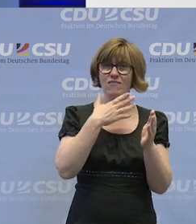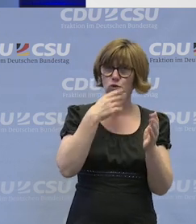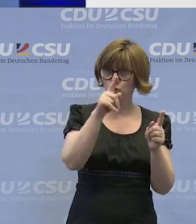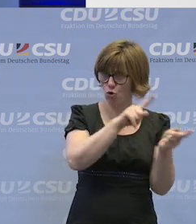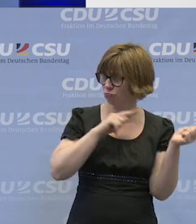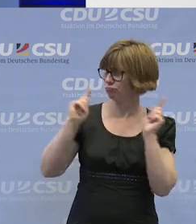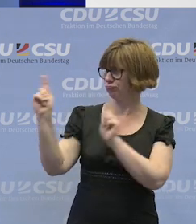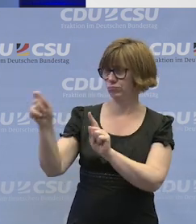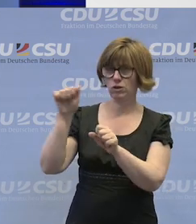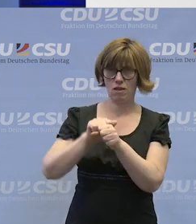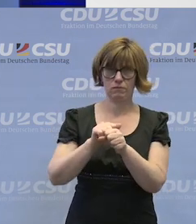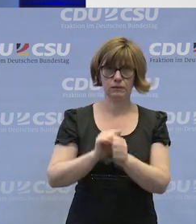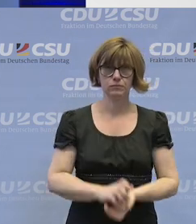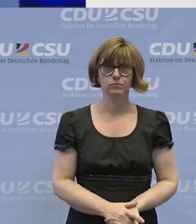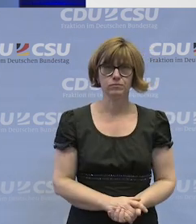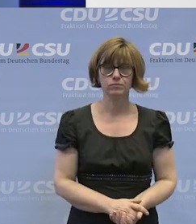Runde.